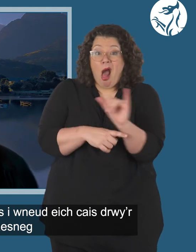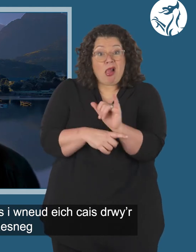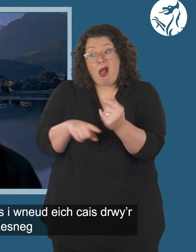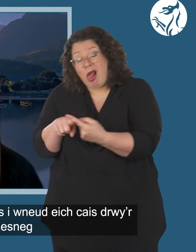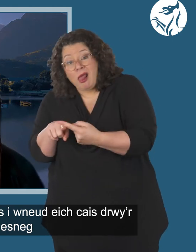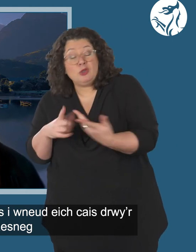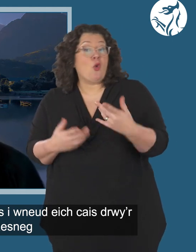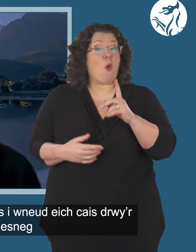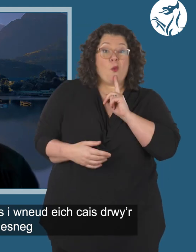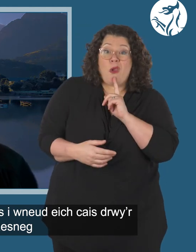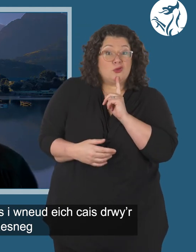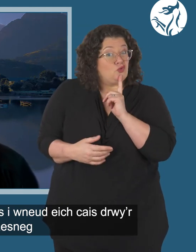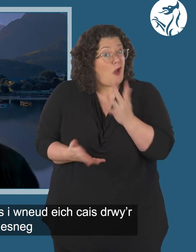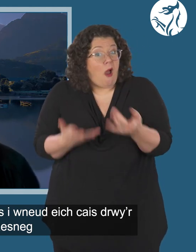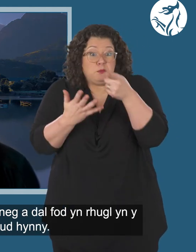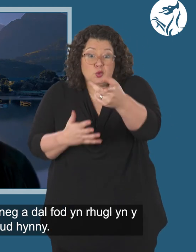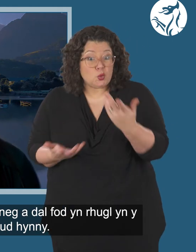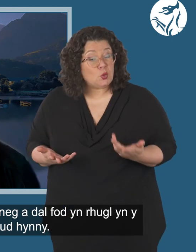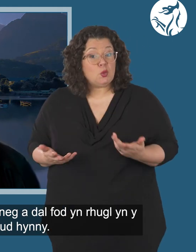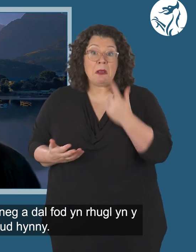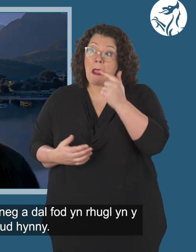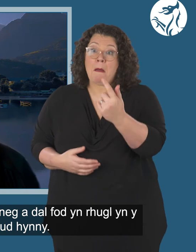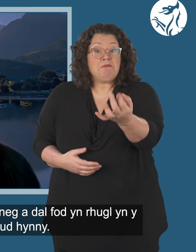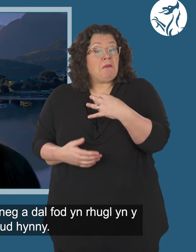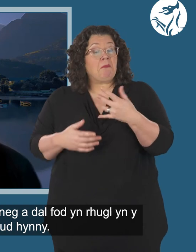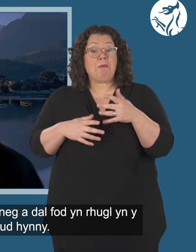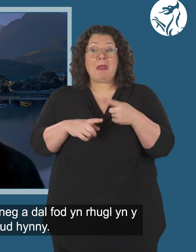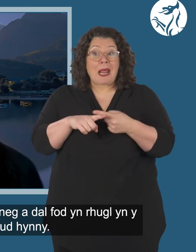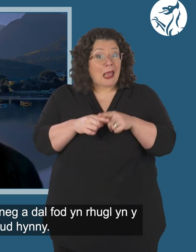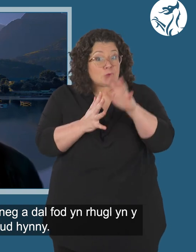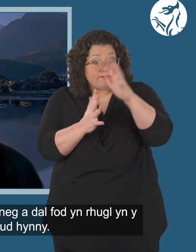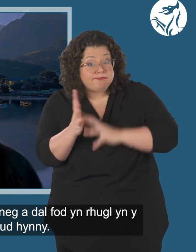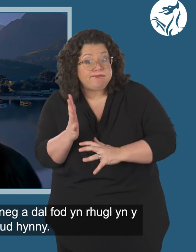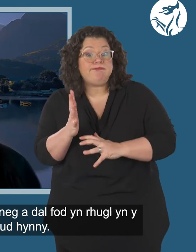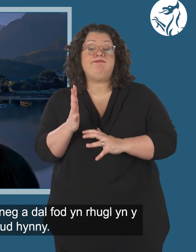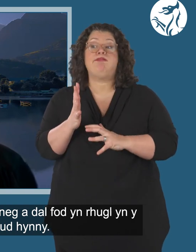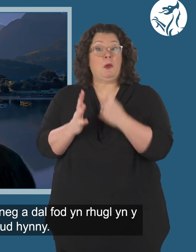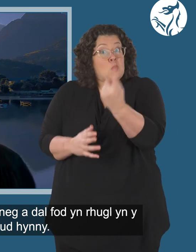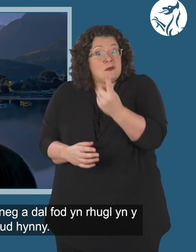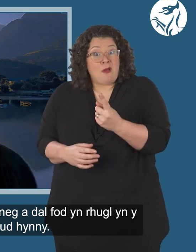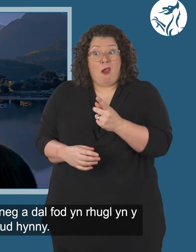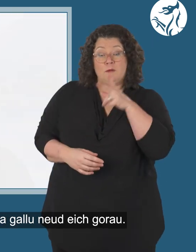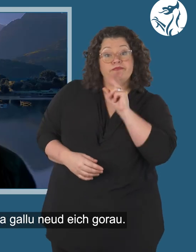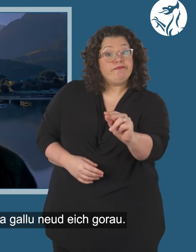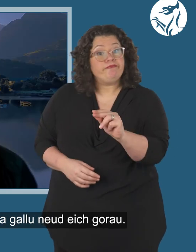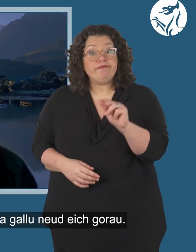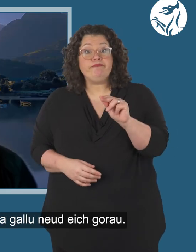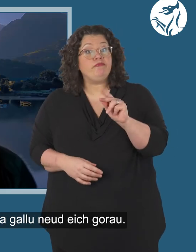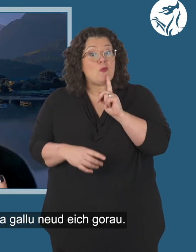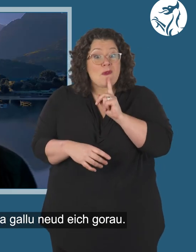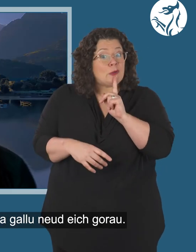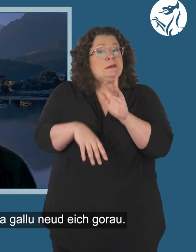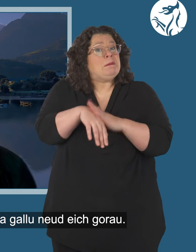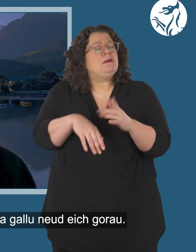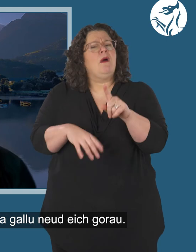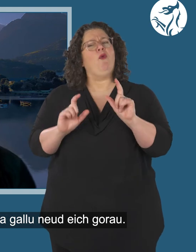wneud eich cais drwy Cymraeg neu Seisneg. Gallwch chi wneud y cais yn Seisneg a dal fod yn regol yn Cymraeg dwi'n wneud hynny. Y pwynt yw i chi